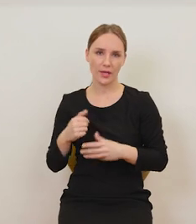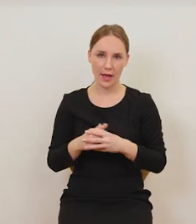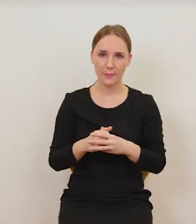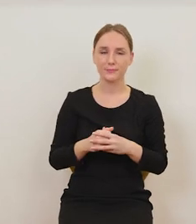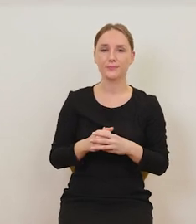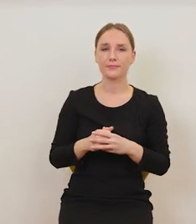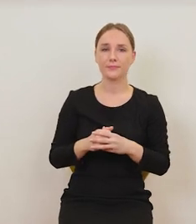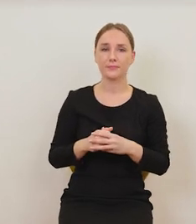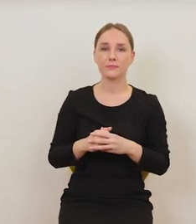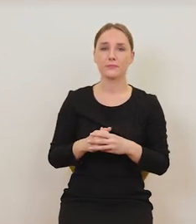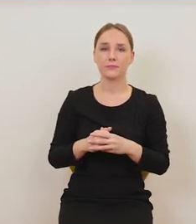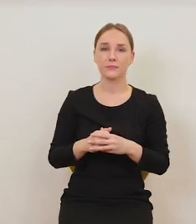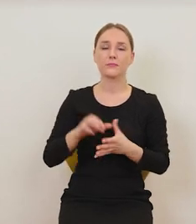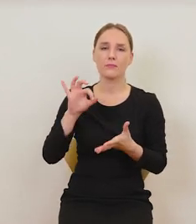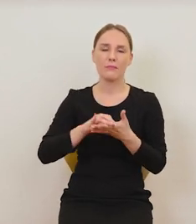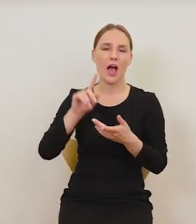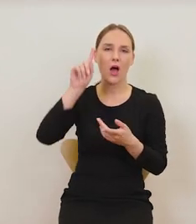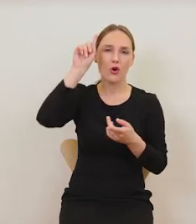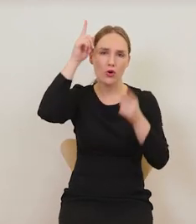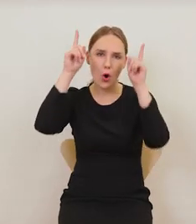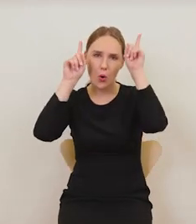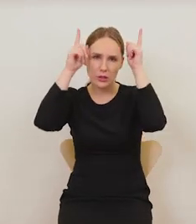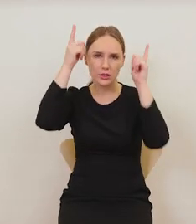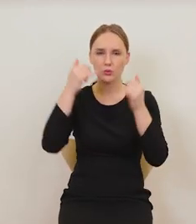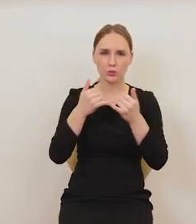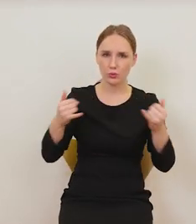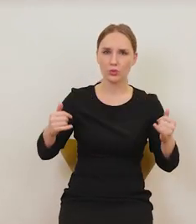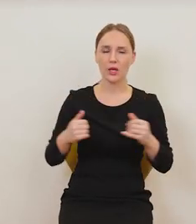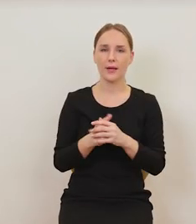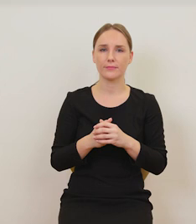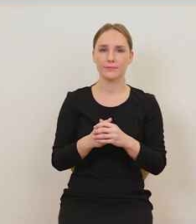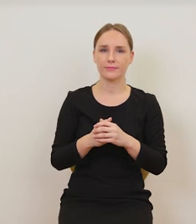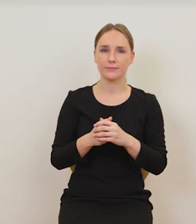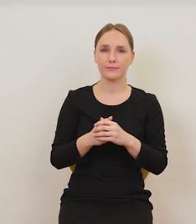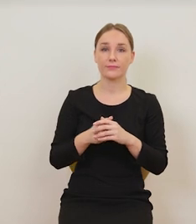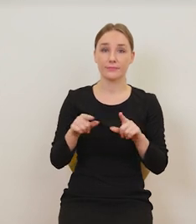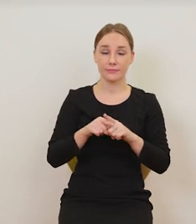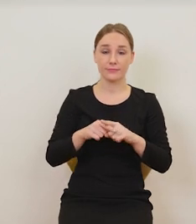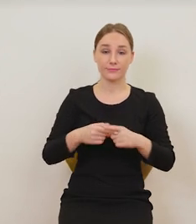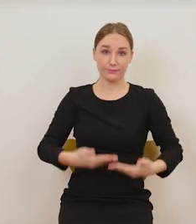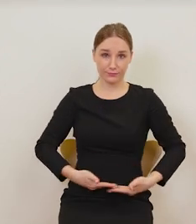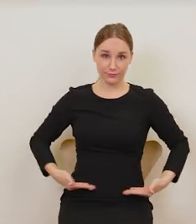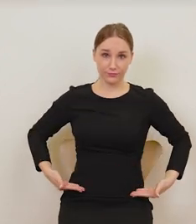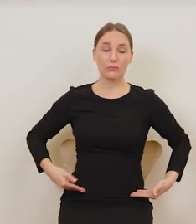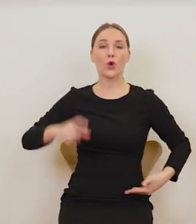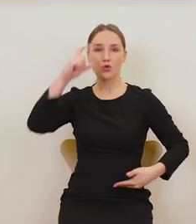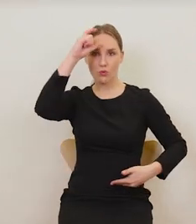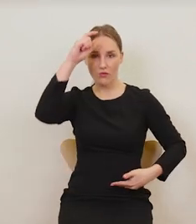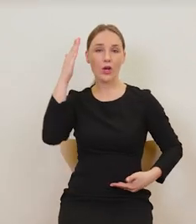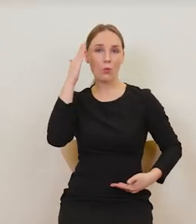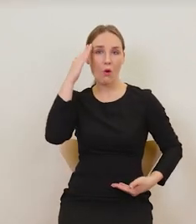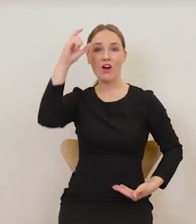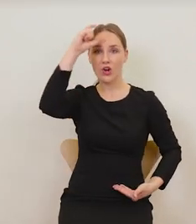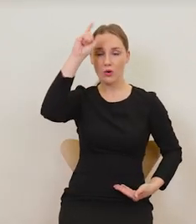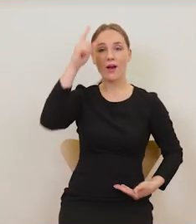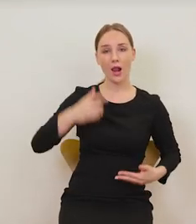tutaj są z rogami, z różkami niewielkimi. Tors ludzki, głowa ludzka, ale